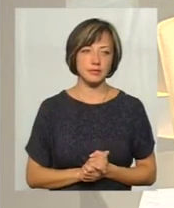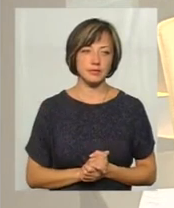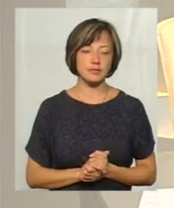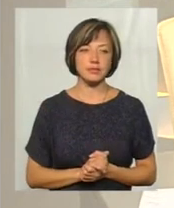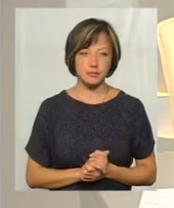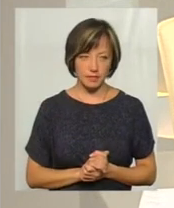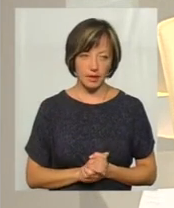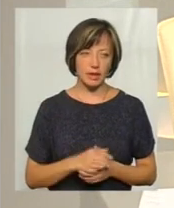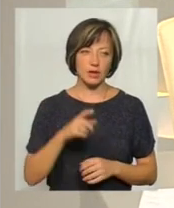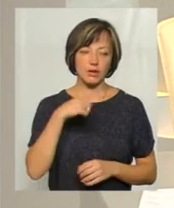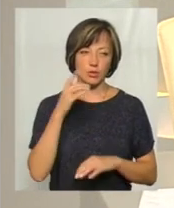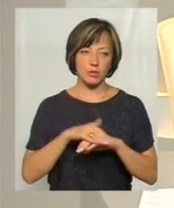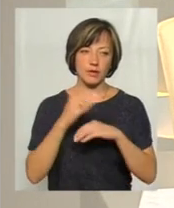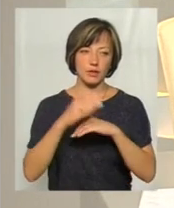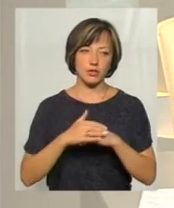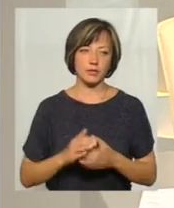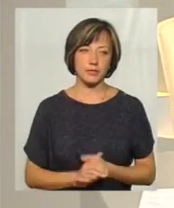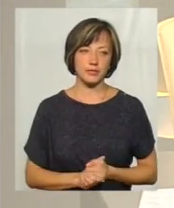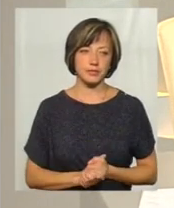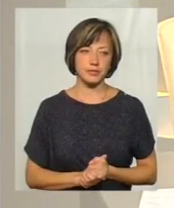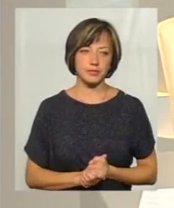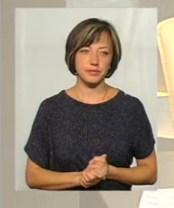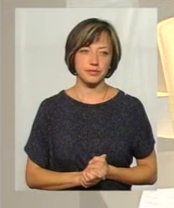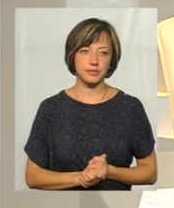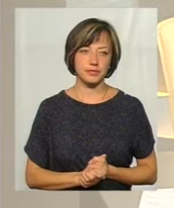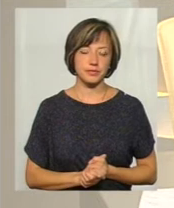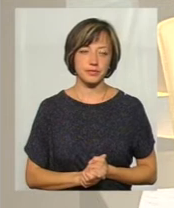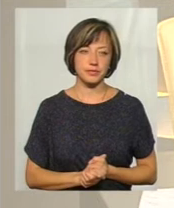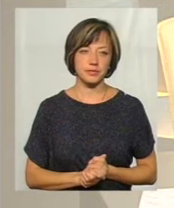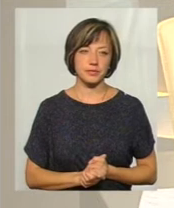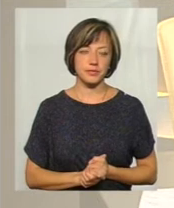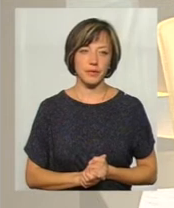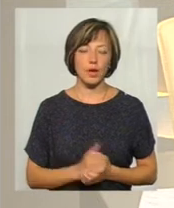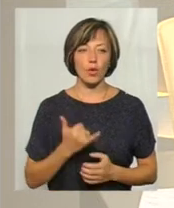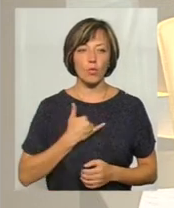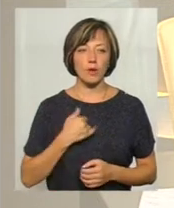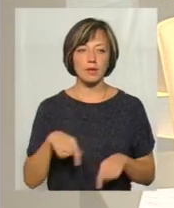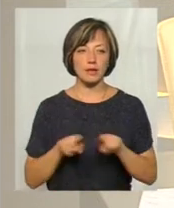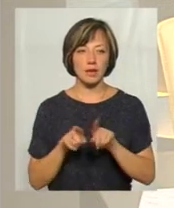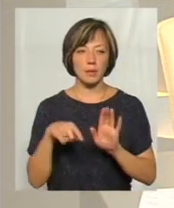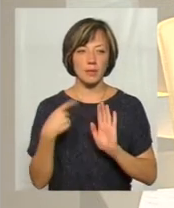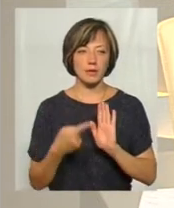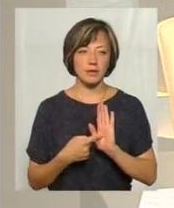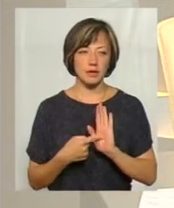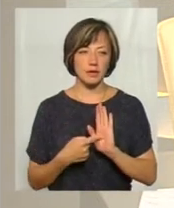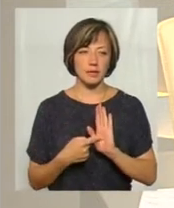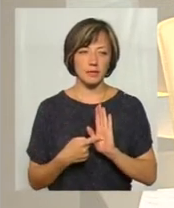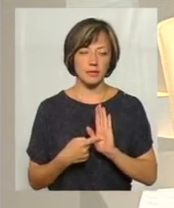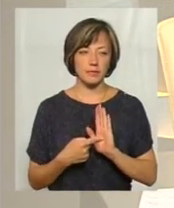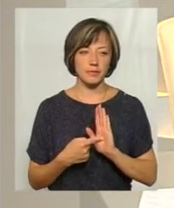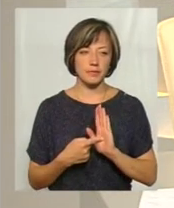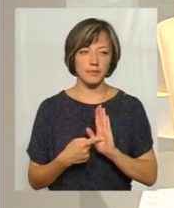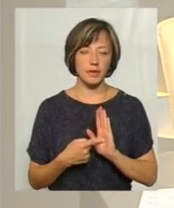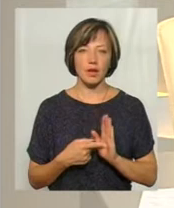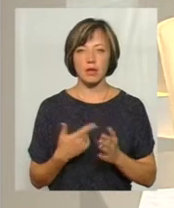Алло. Доброго здоров'я. Доброго вечора. вечора. Купри нові, Сивітка. У мене таке питання. От